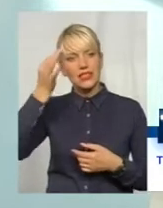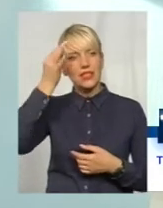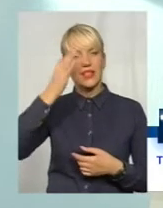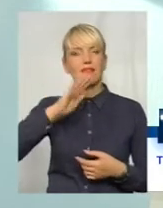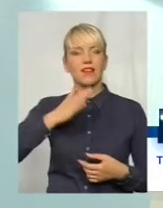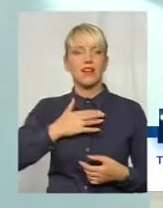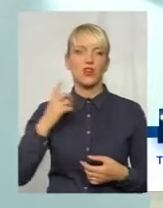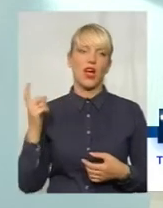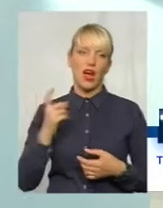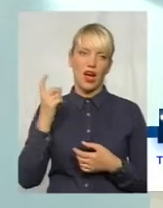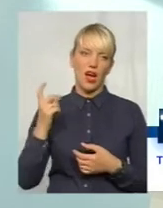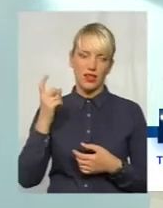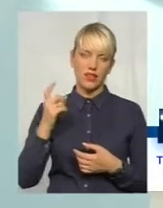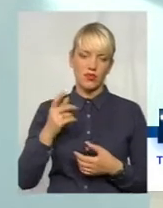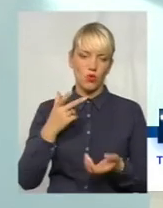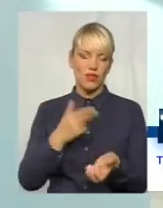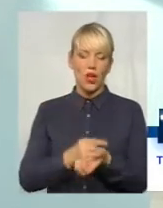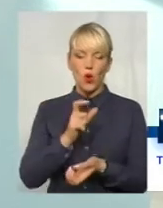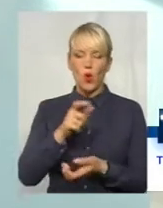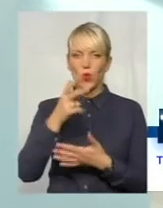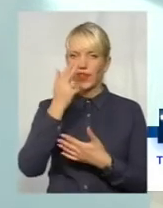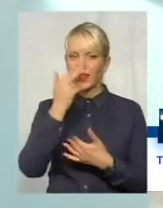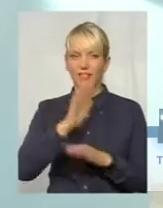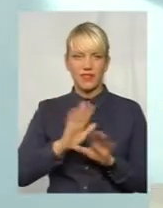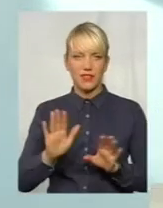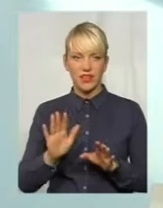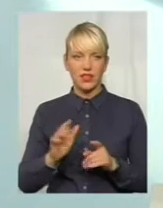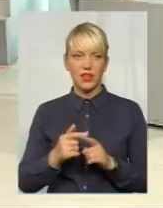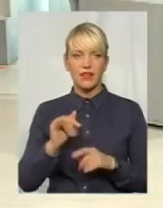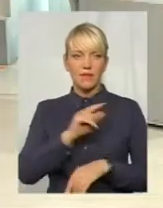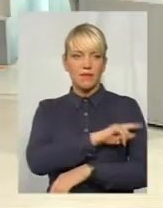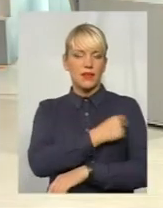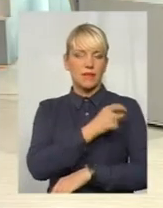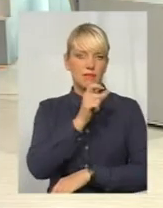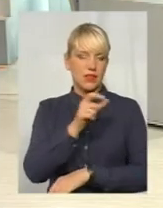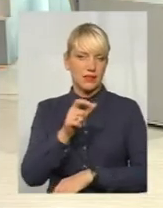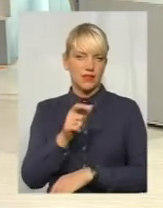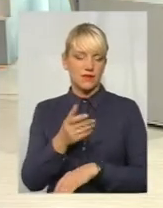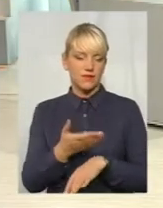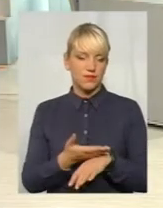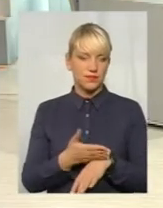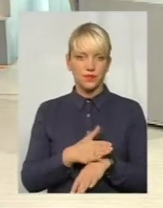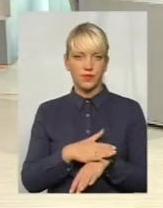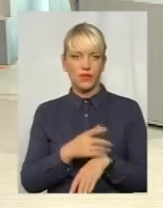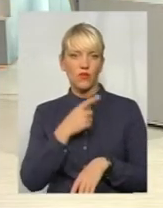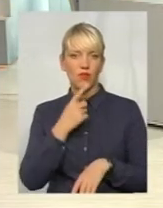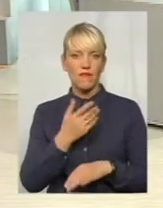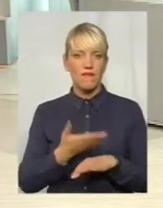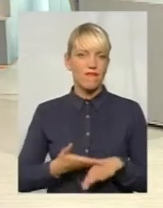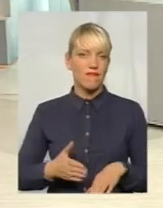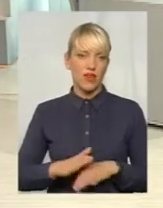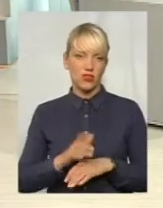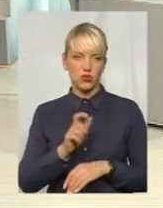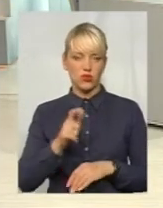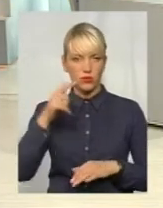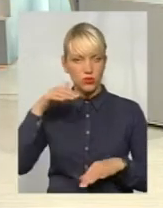вакцину. Люди відвикли. Медичні працівники також зараз з трудом на це йдуть, тому що дуже важко людям зараз